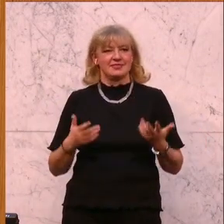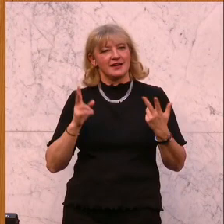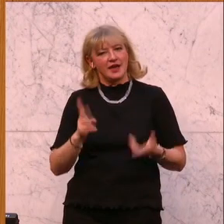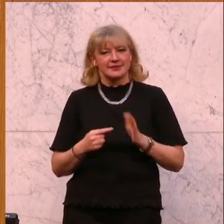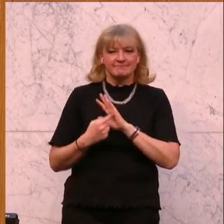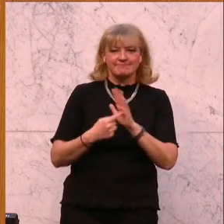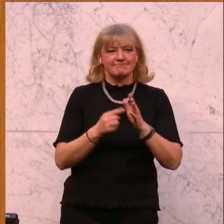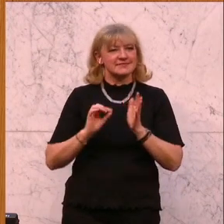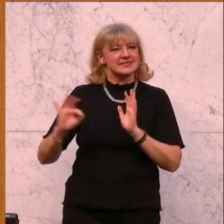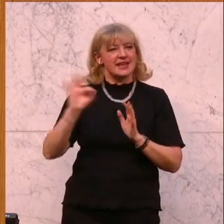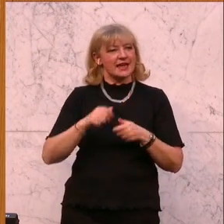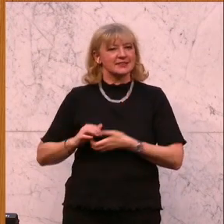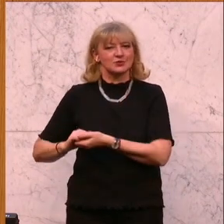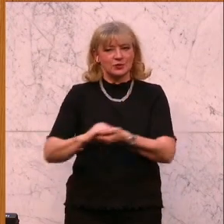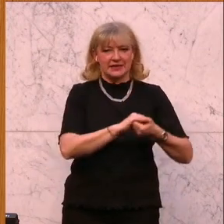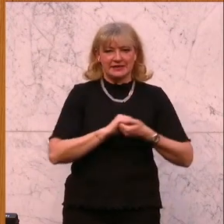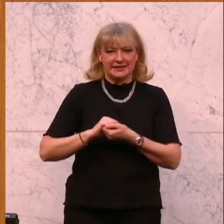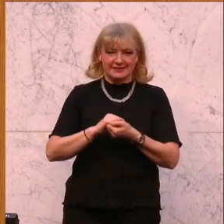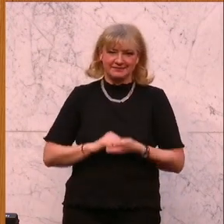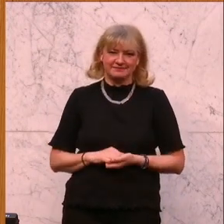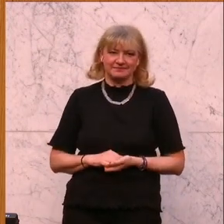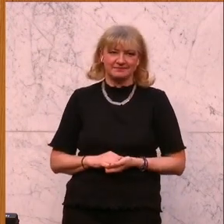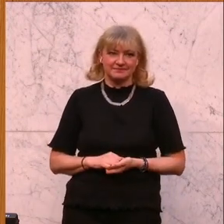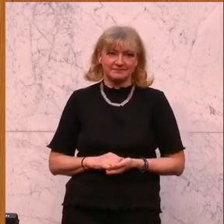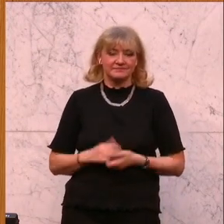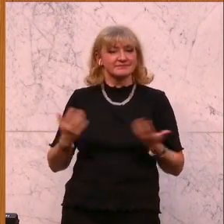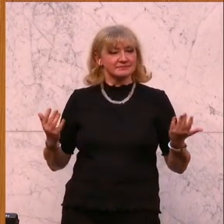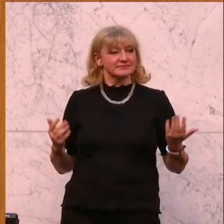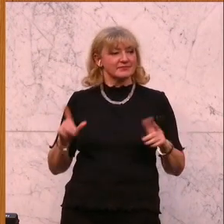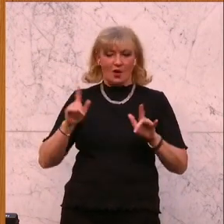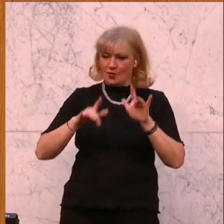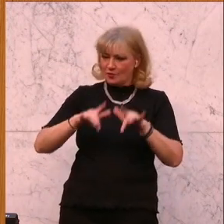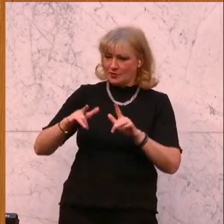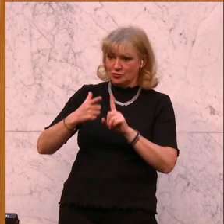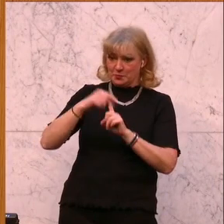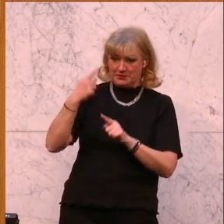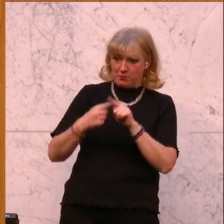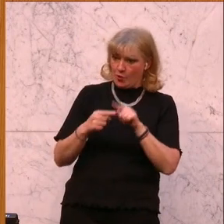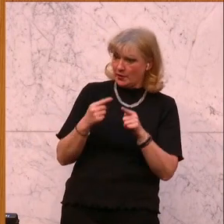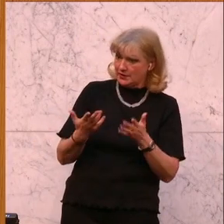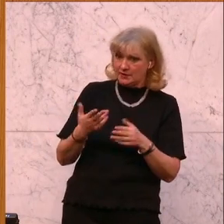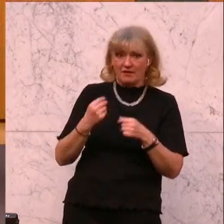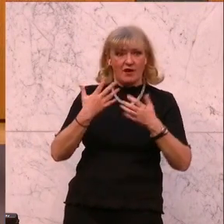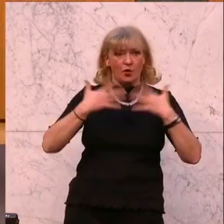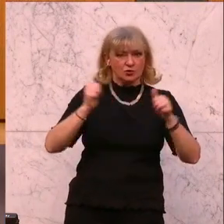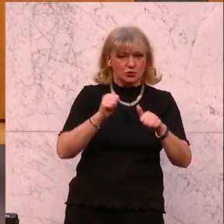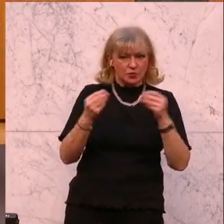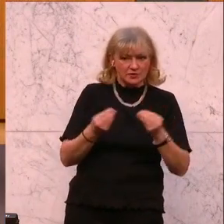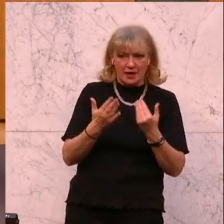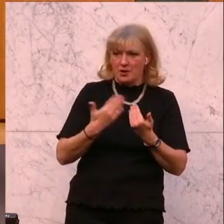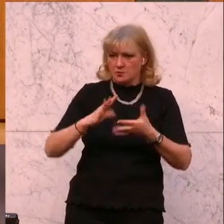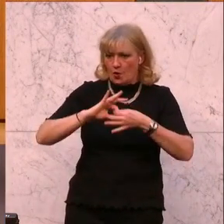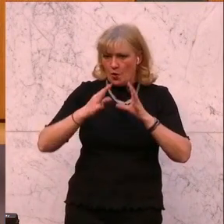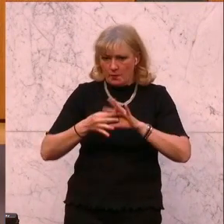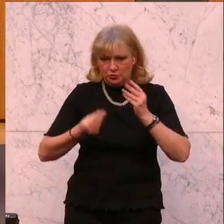Zeichen der Solidarität setzen. Auch die Präsenz von Spitzenpolitikern bei Großsportereignissen wie Olympischen